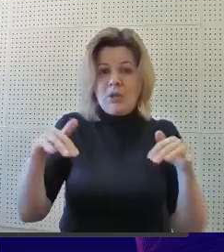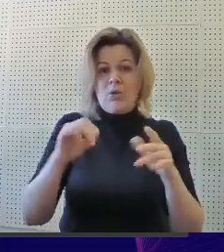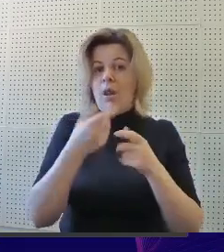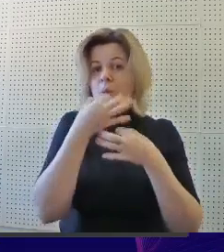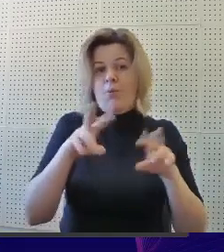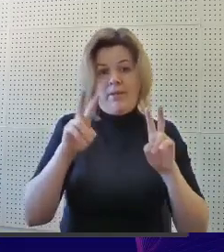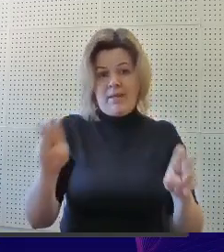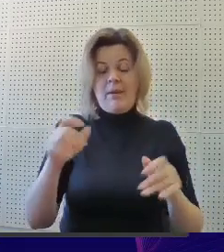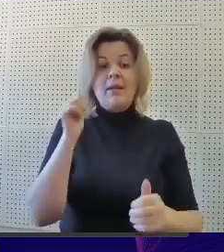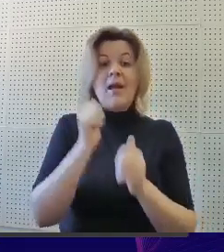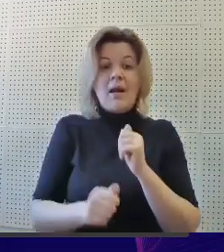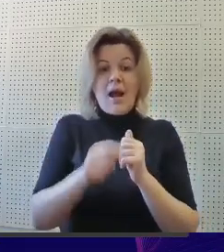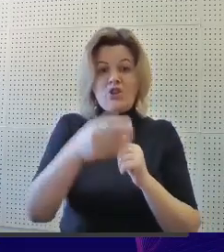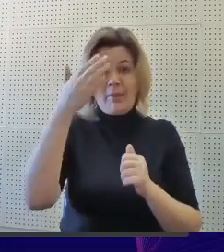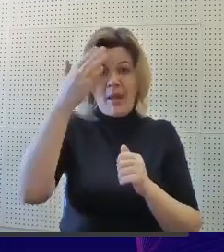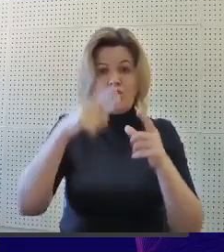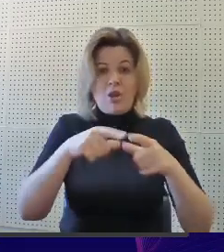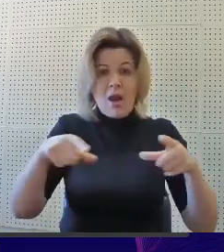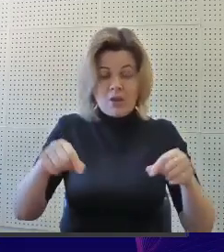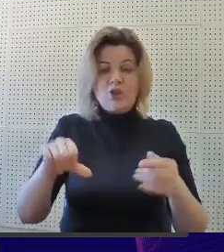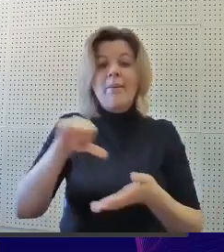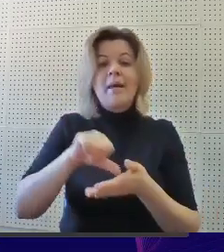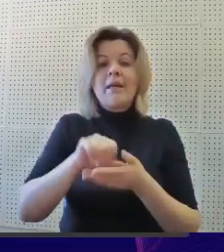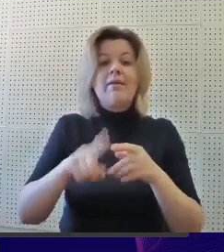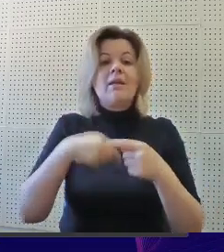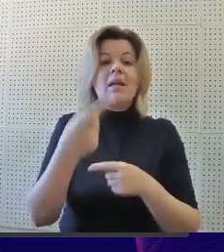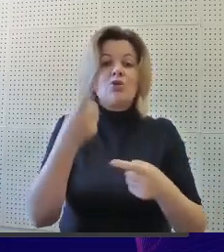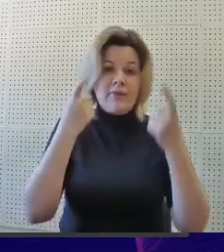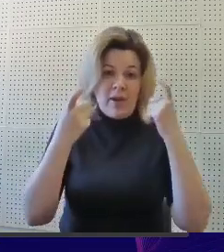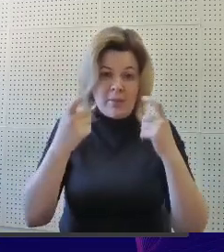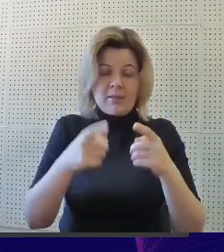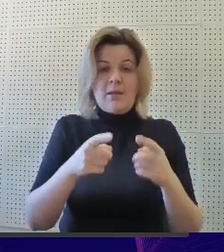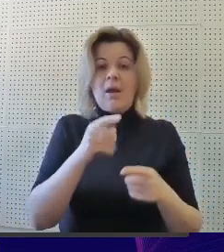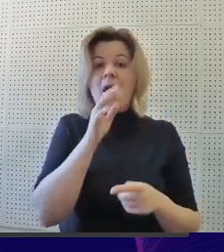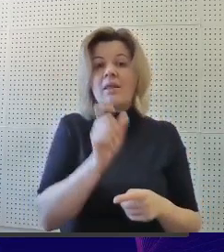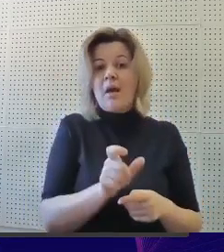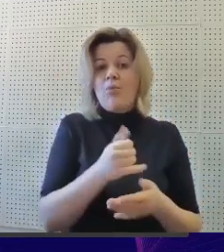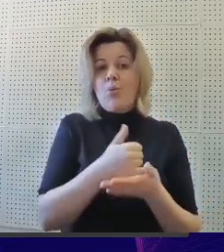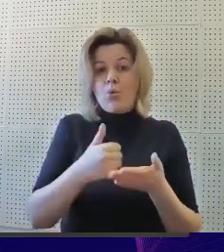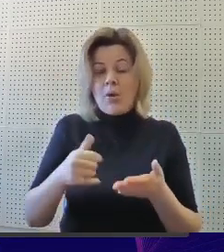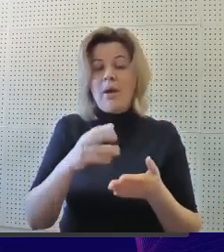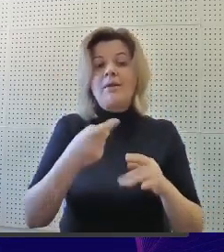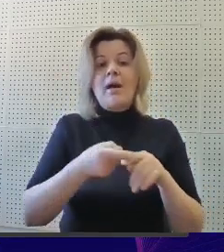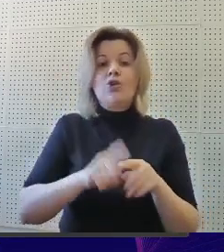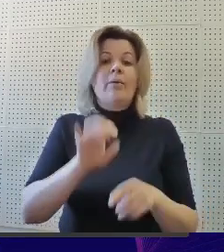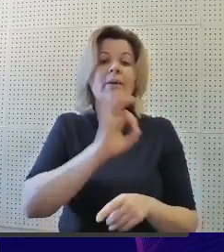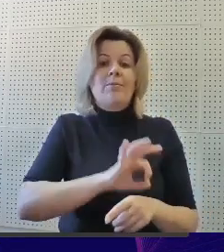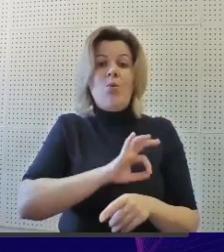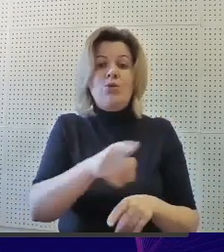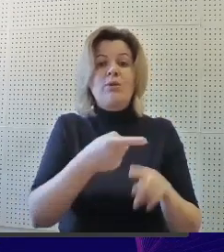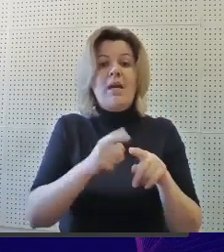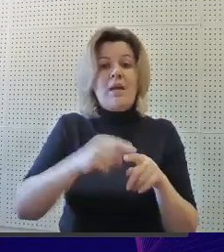На каждой методической карточке представлена следующая информация. этап урока на котором